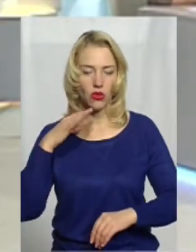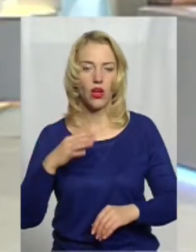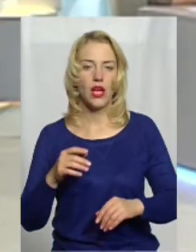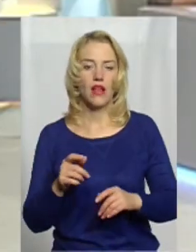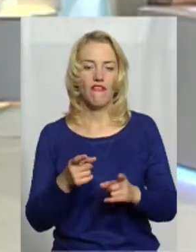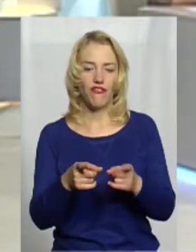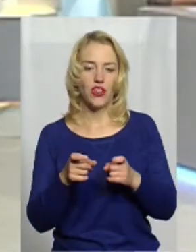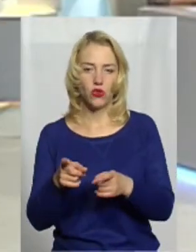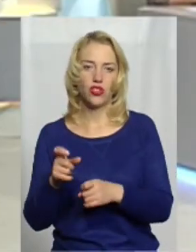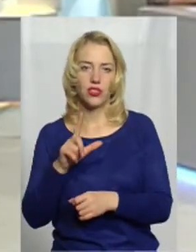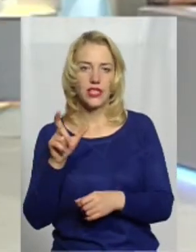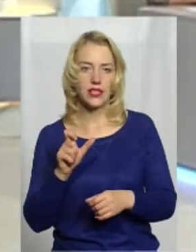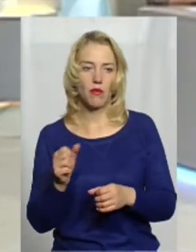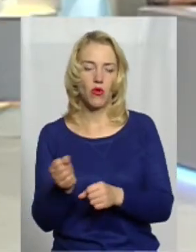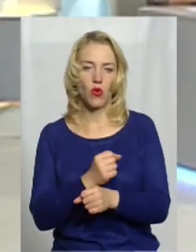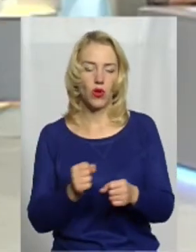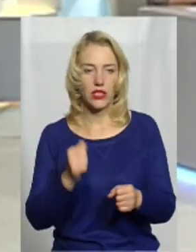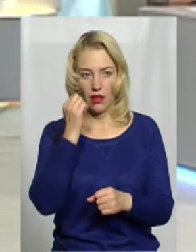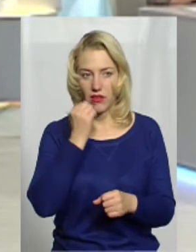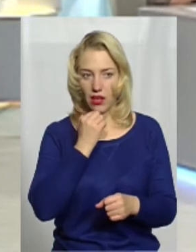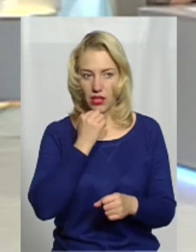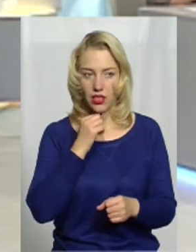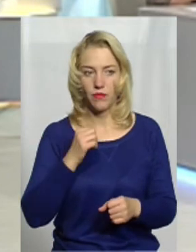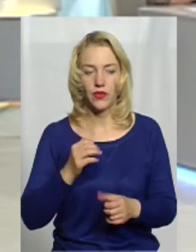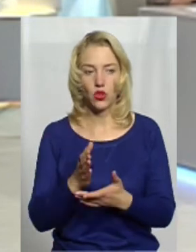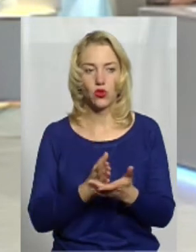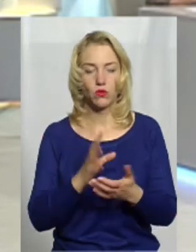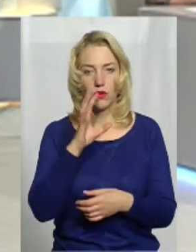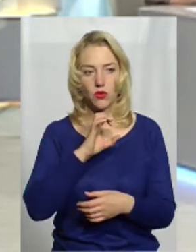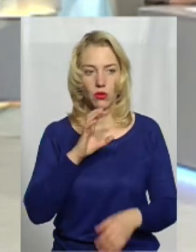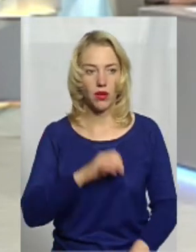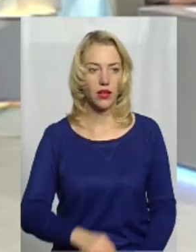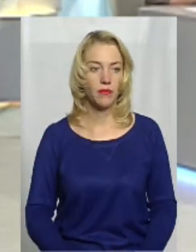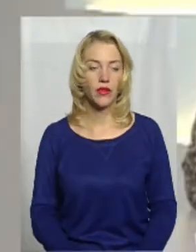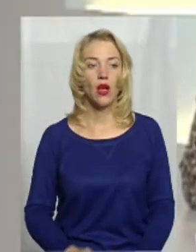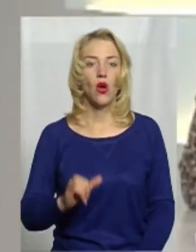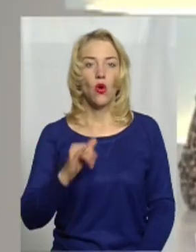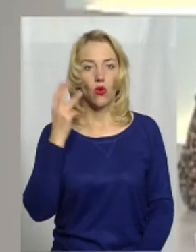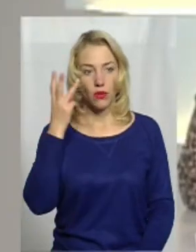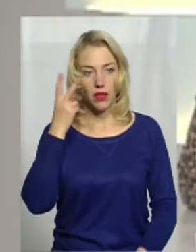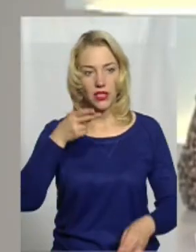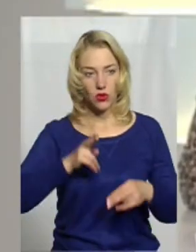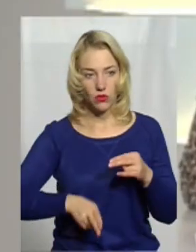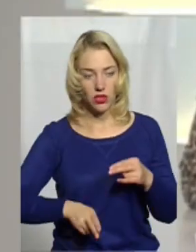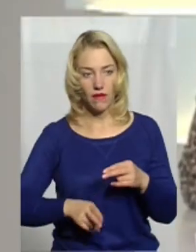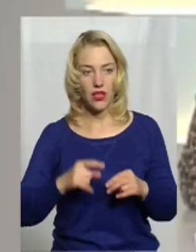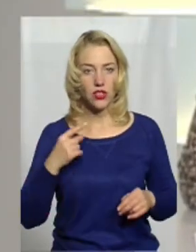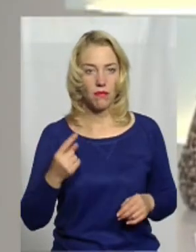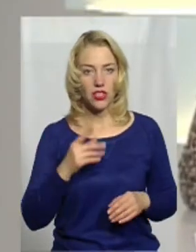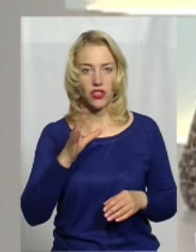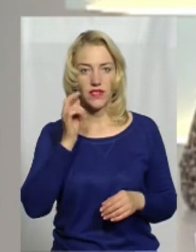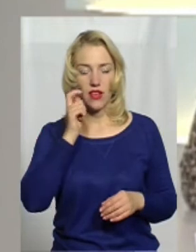зброї завдяки службовим собакам. У Хмельницькому завершився перший